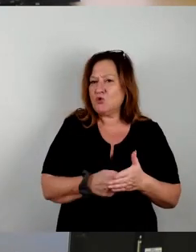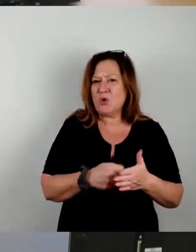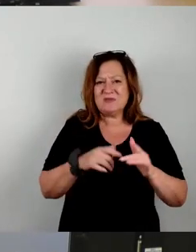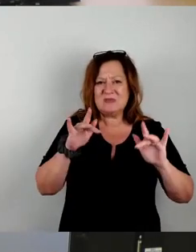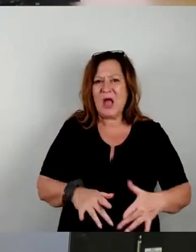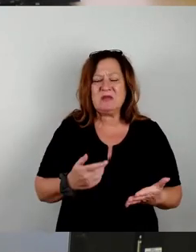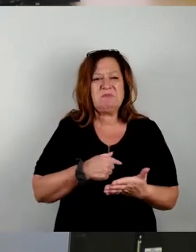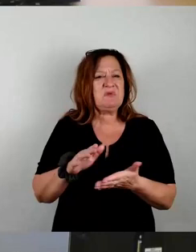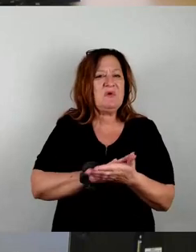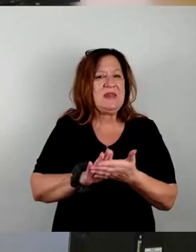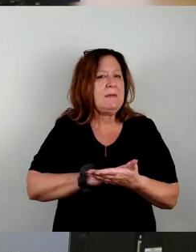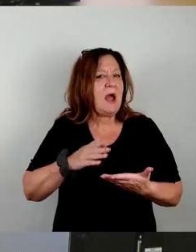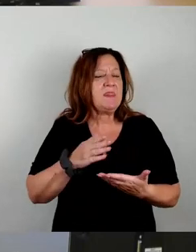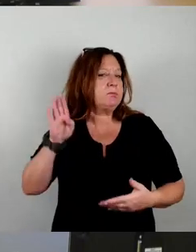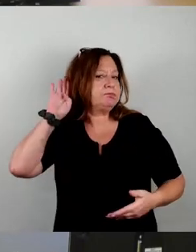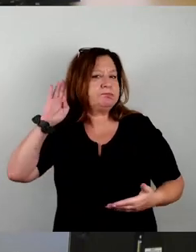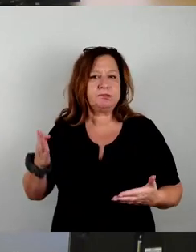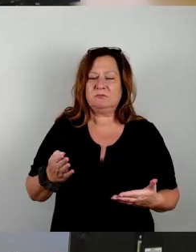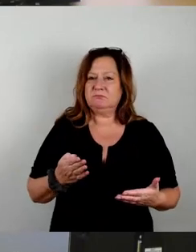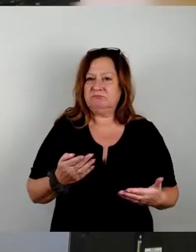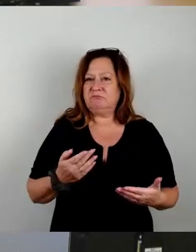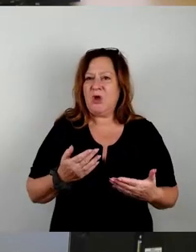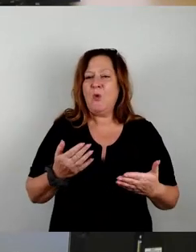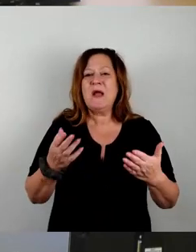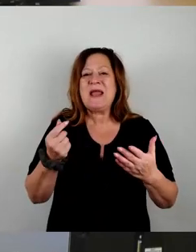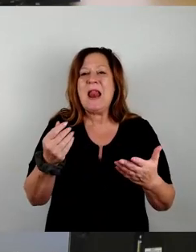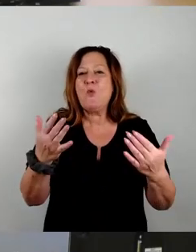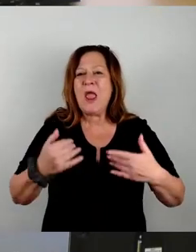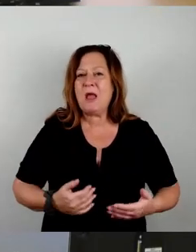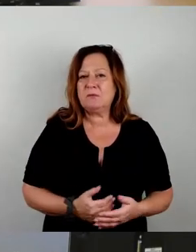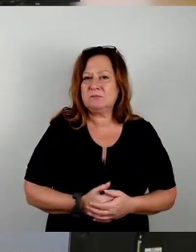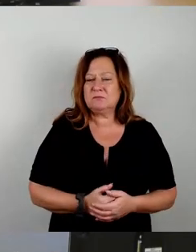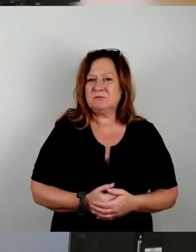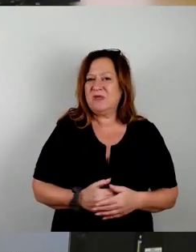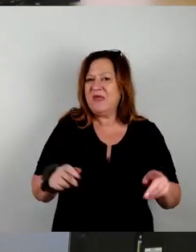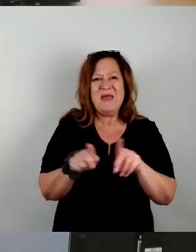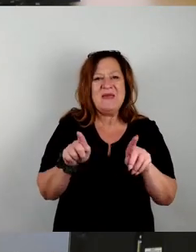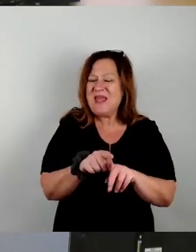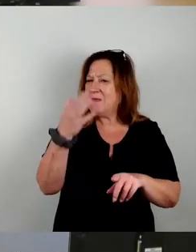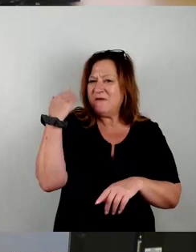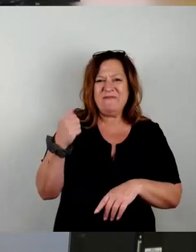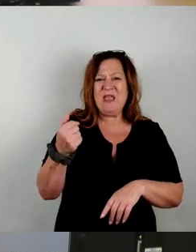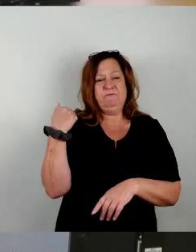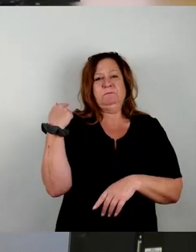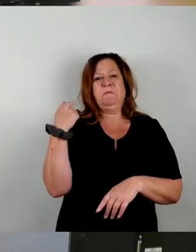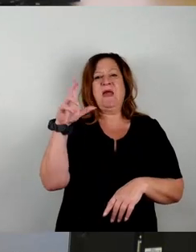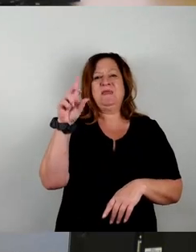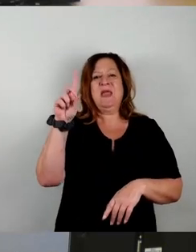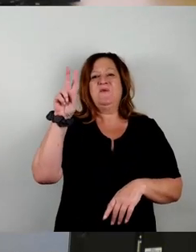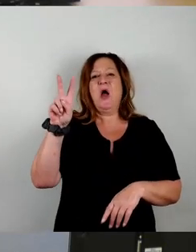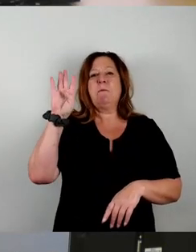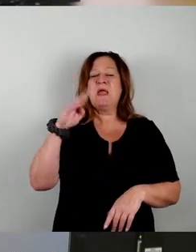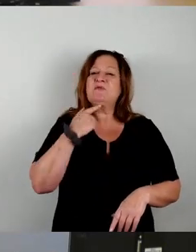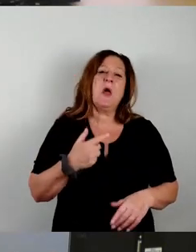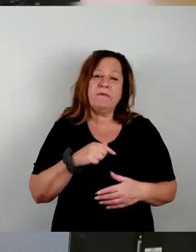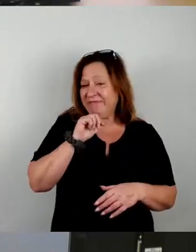in dem Rat, der gesagt hat, wo das Geld herkommen soll. Es ist die gleiche Nummer wie vorhin bei der DVB. Man kann sich hinstellen und sagen, nein, wir wollen keine